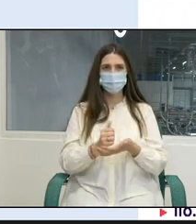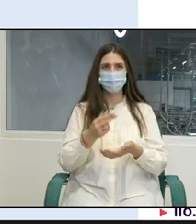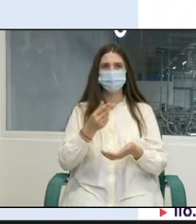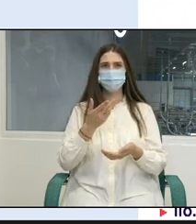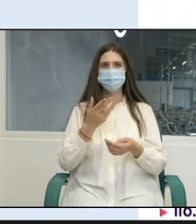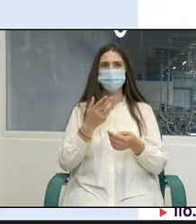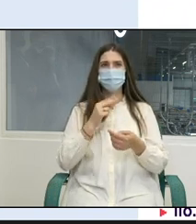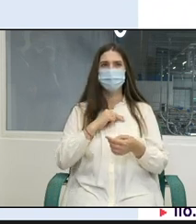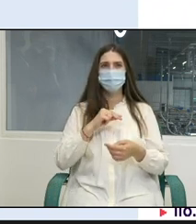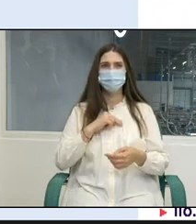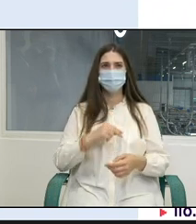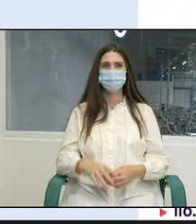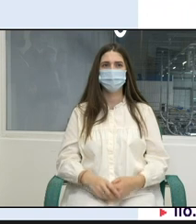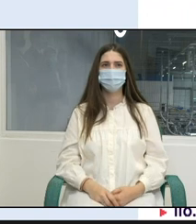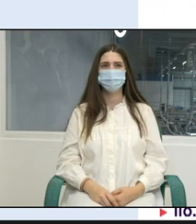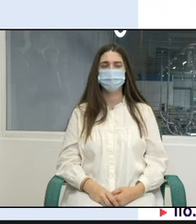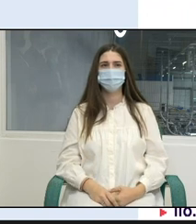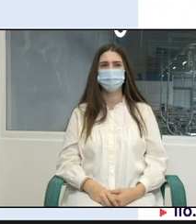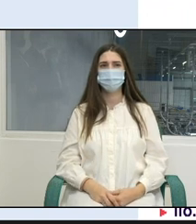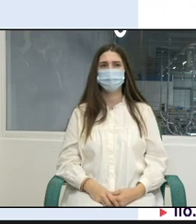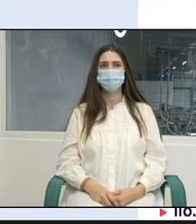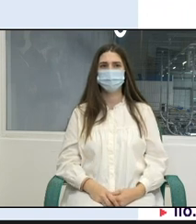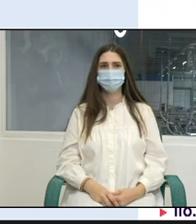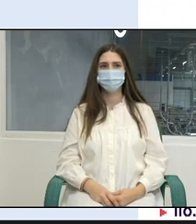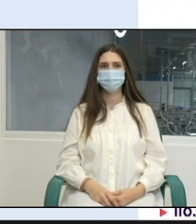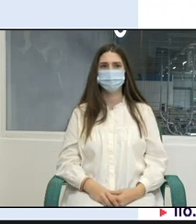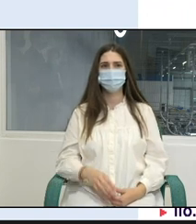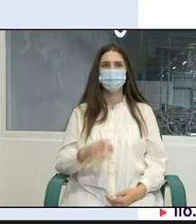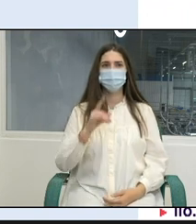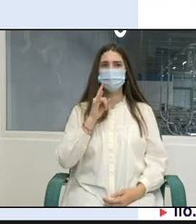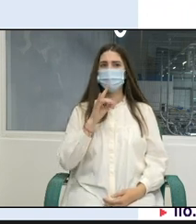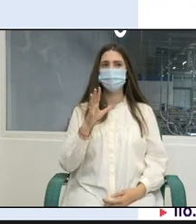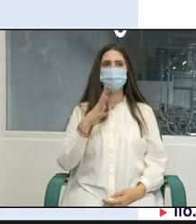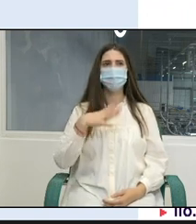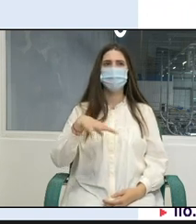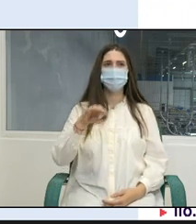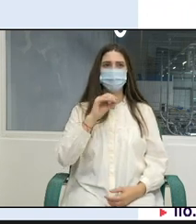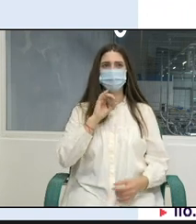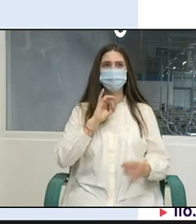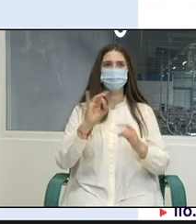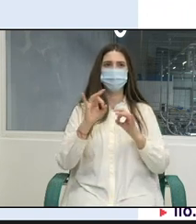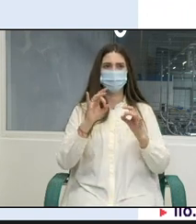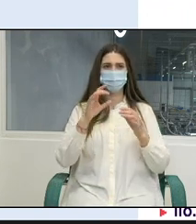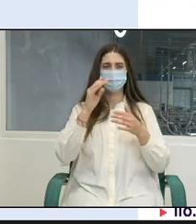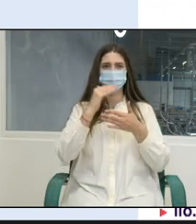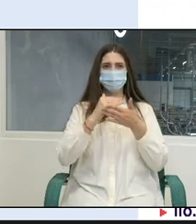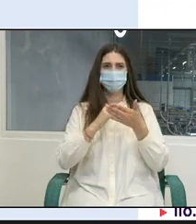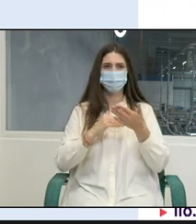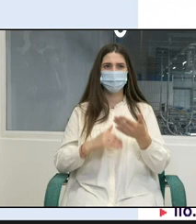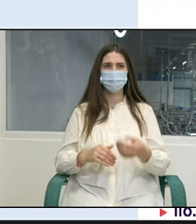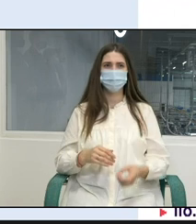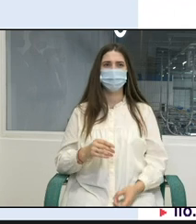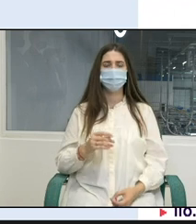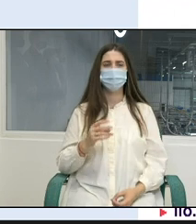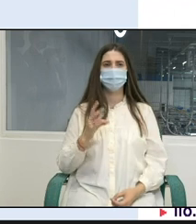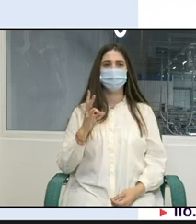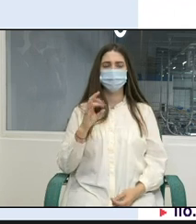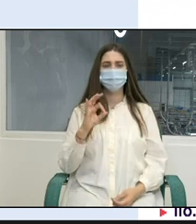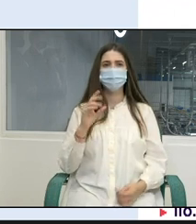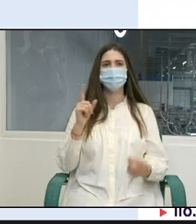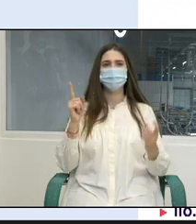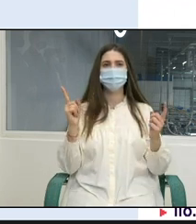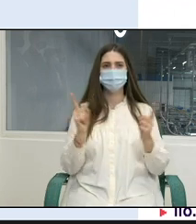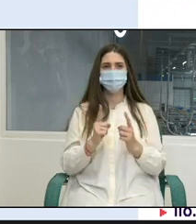social îmbunătățit. Eu nu o să vorbesc despre toate cele opt rezultate care sunt definite pe partea dreaptă, dar, iarăși,